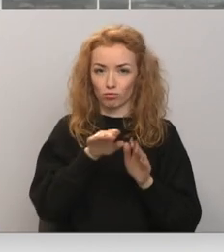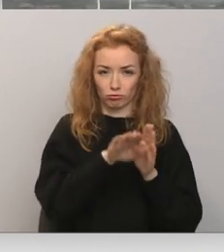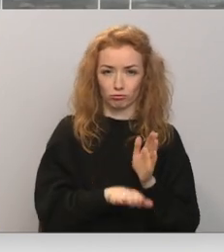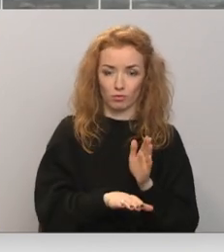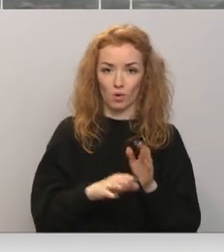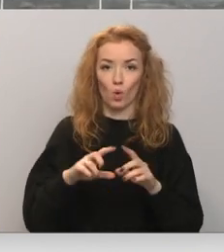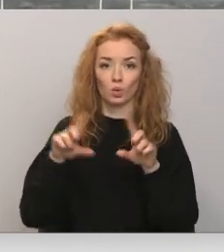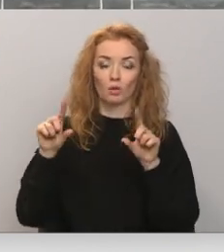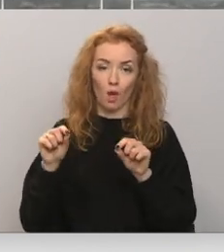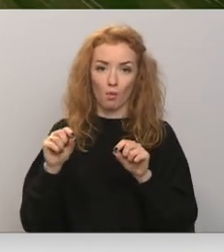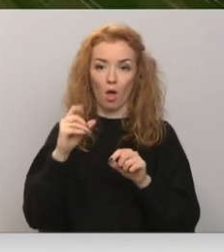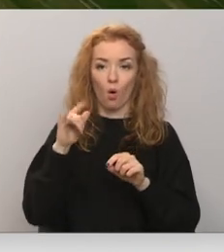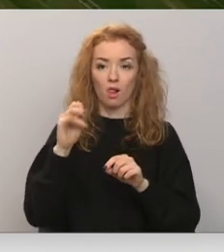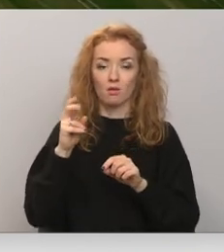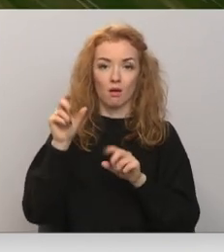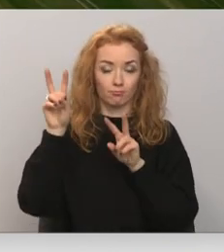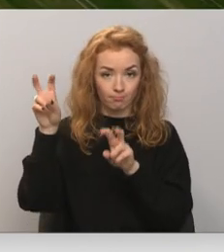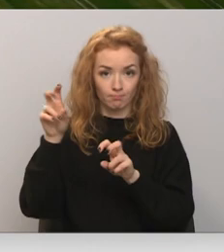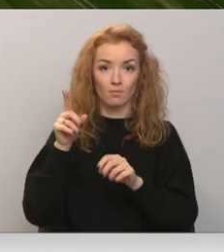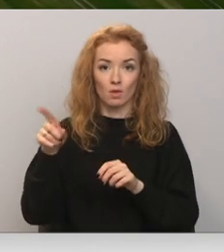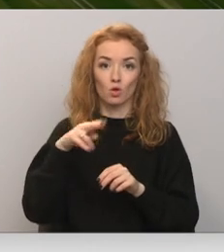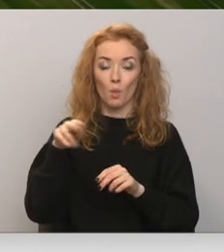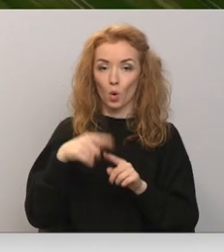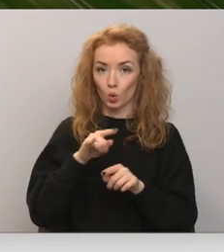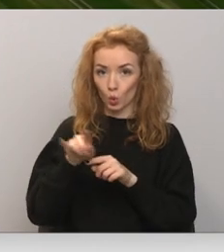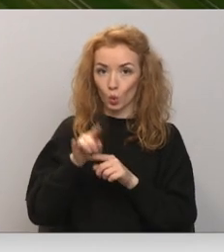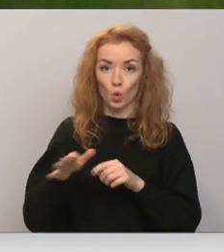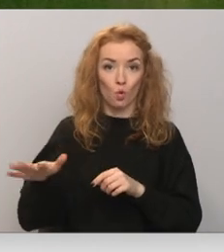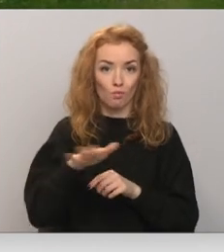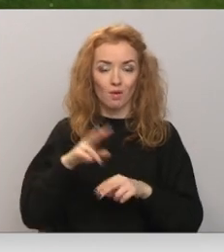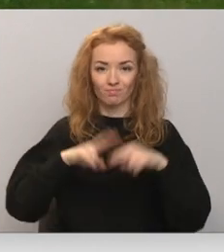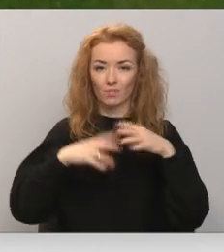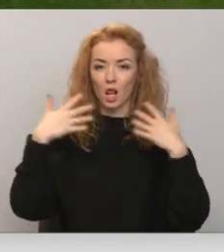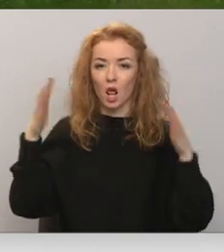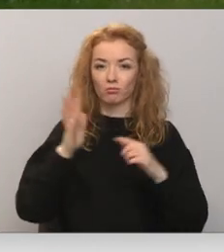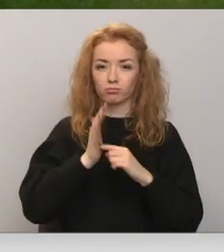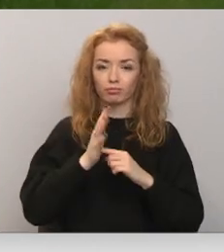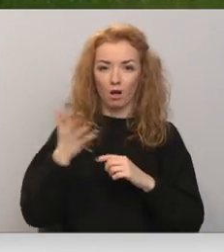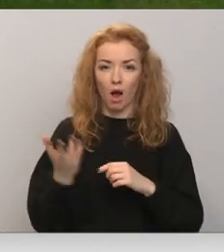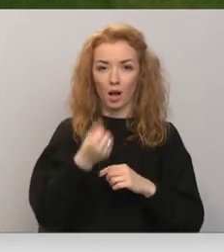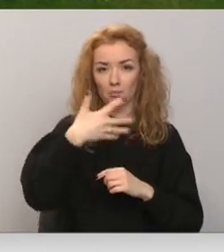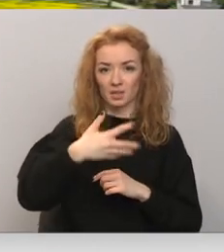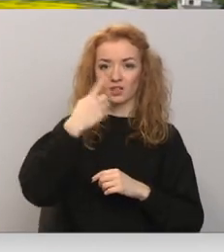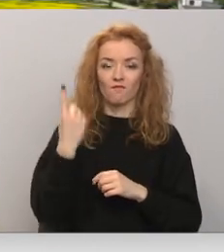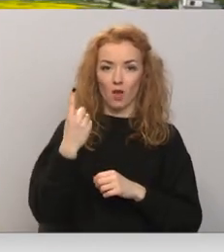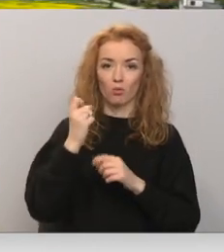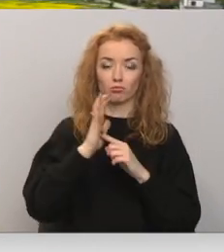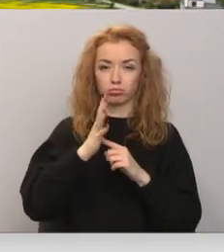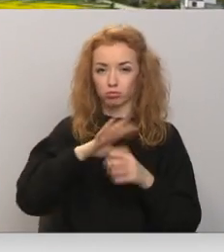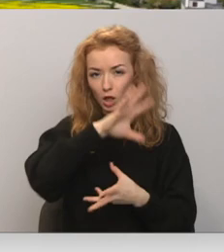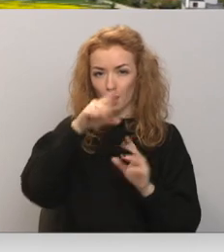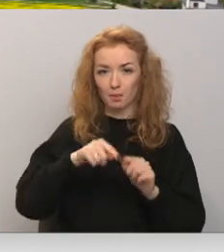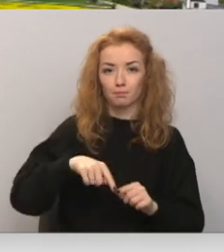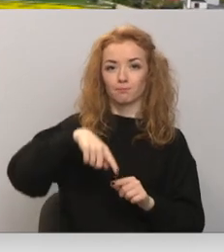Uzņēmuma EOLUS vēlme Dobels un tukuma novados izbūvēt melzīgu vēju pārkort 51 vēja elektrostaciju, kur augstums